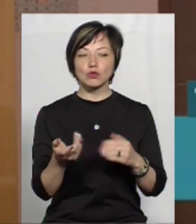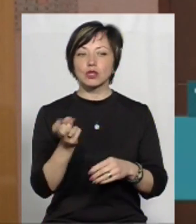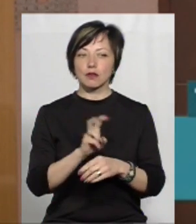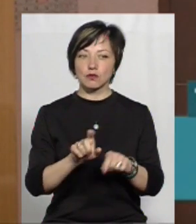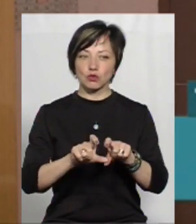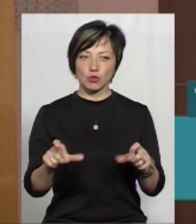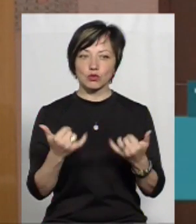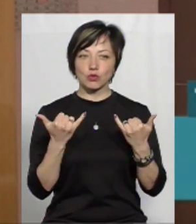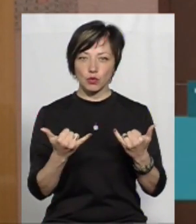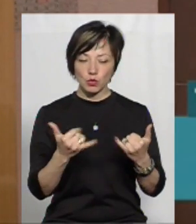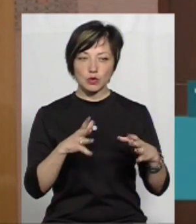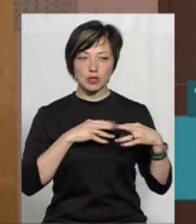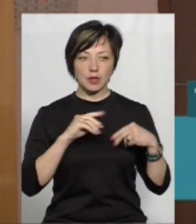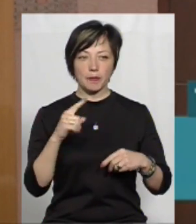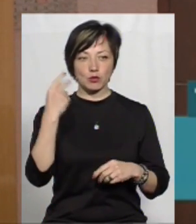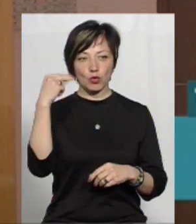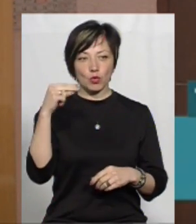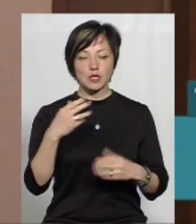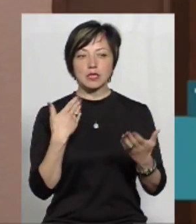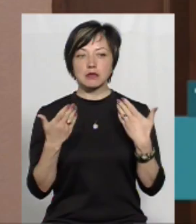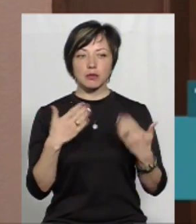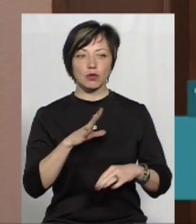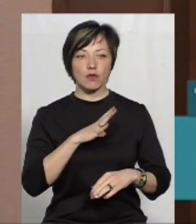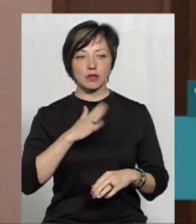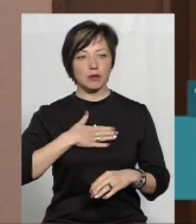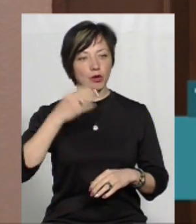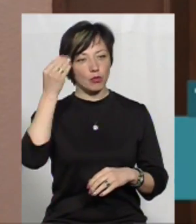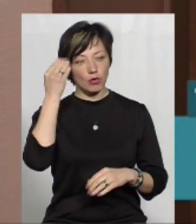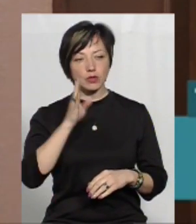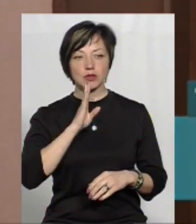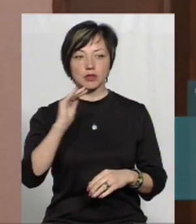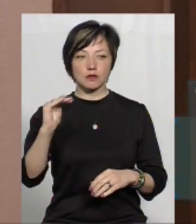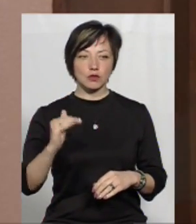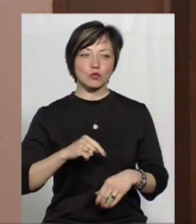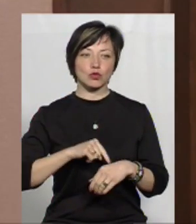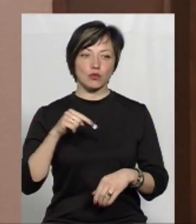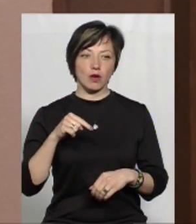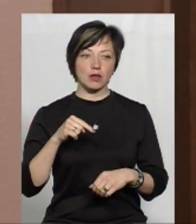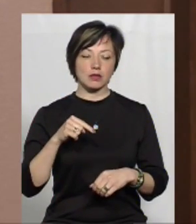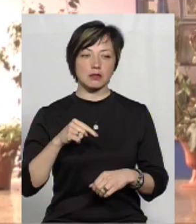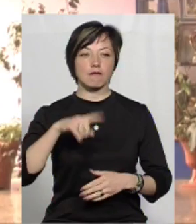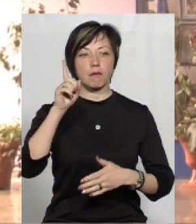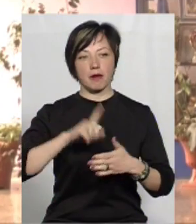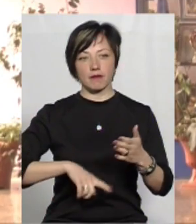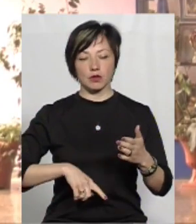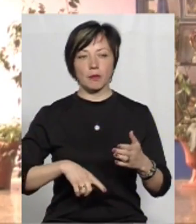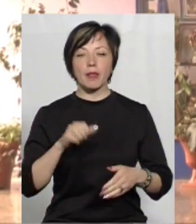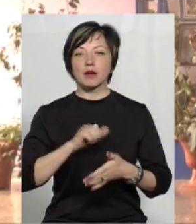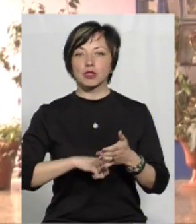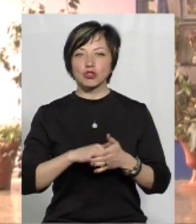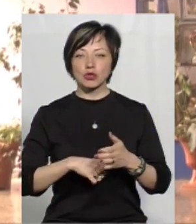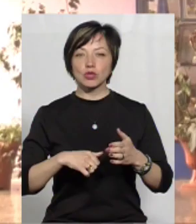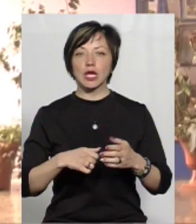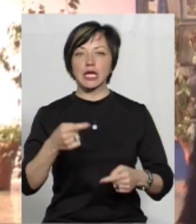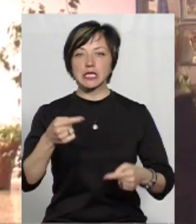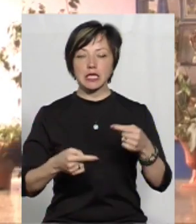Я сьогодні з нею на першому році вже спілкувалася. На мій погляд, дівчинка почувається впевнена. Причину інциденту